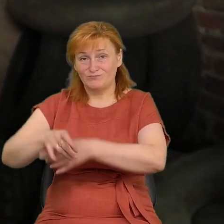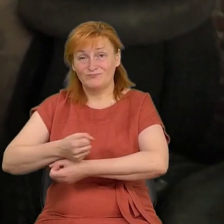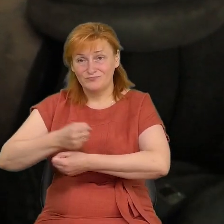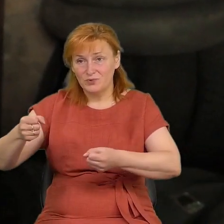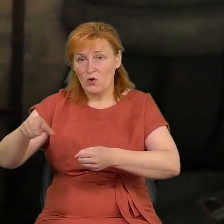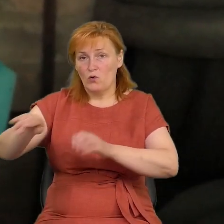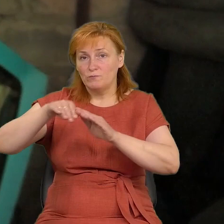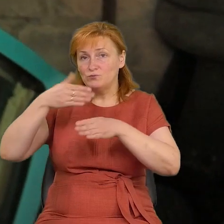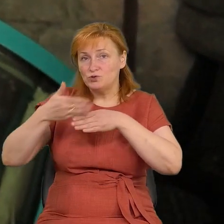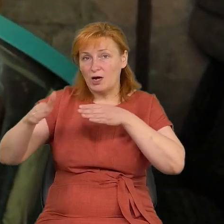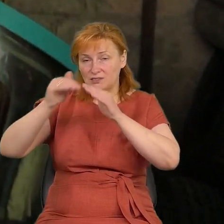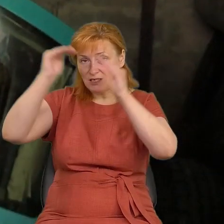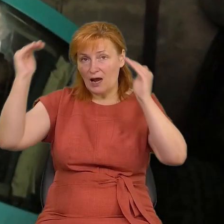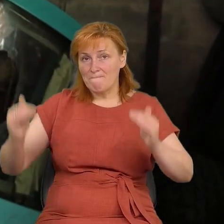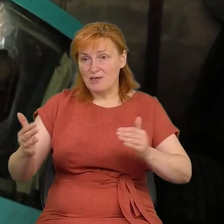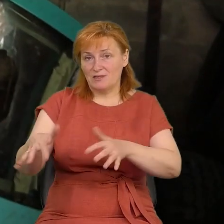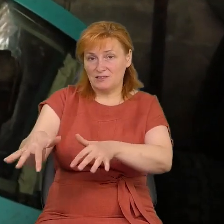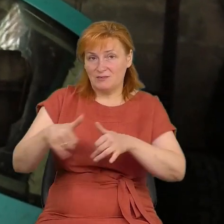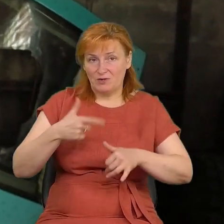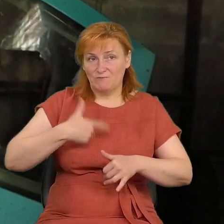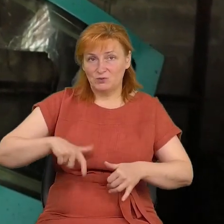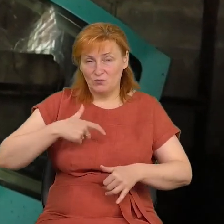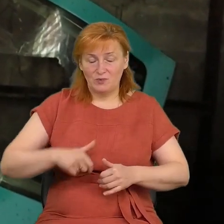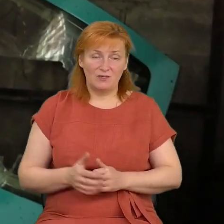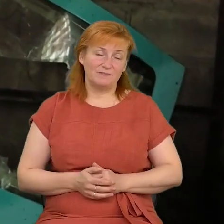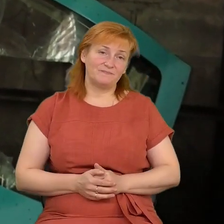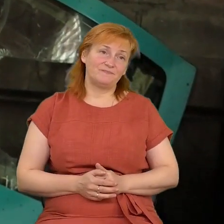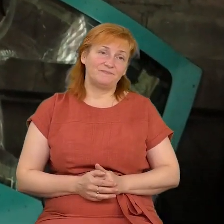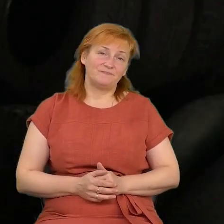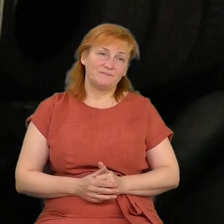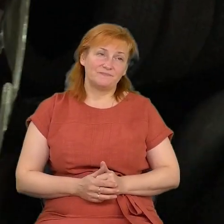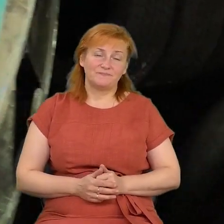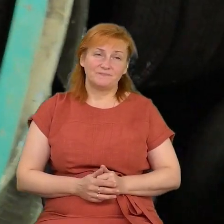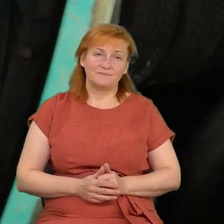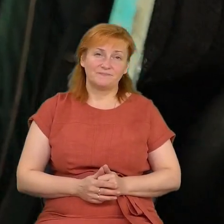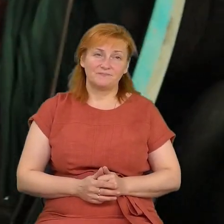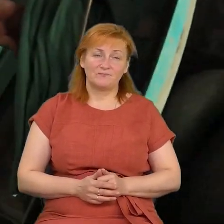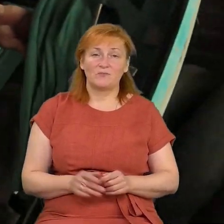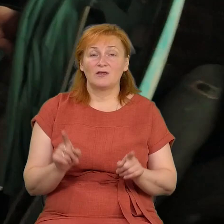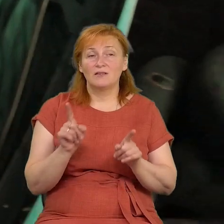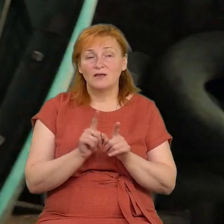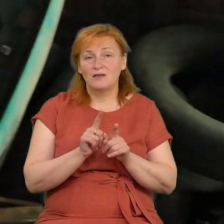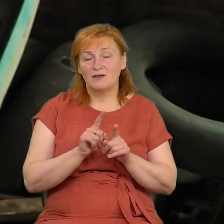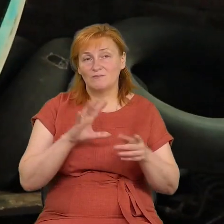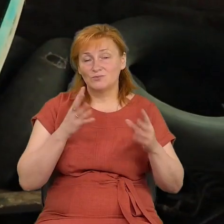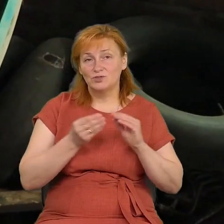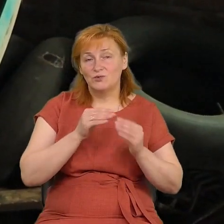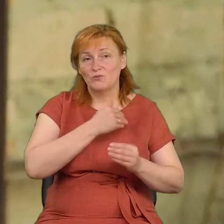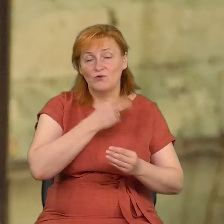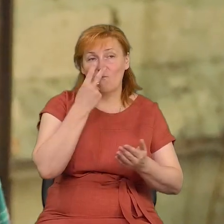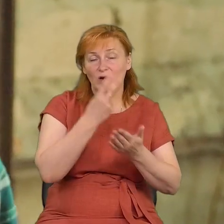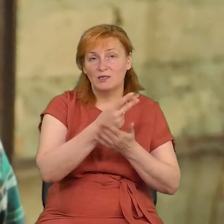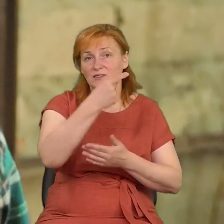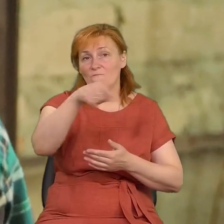підніму, і там плита, і повішу. Таким чином хотів показати іншим російським